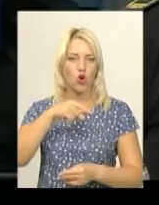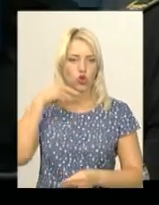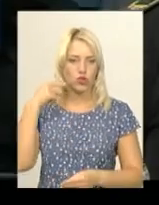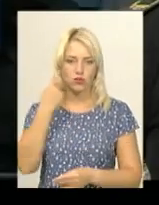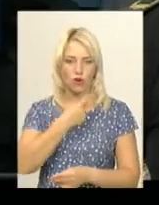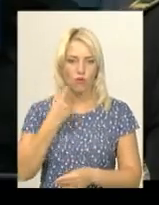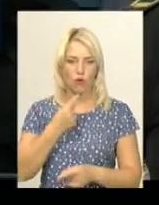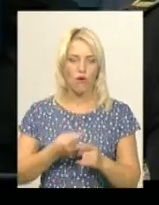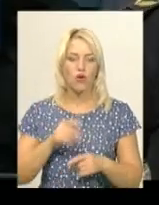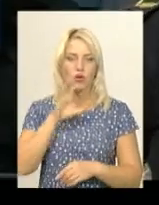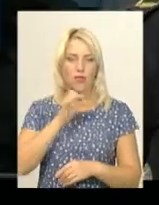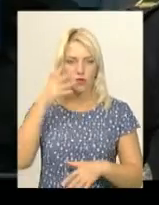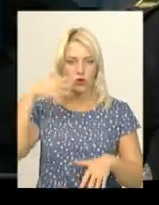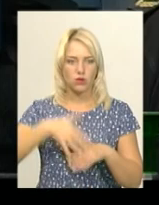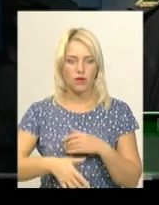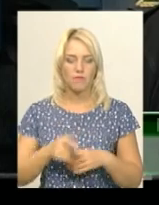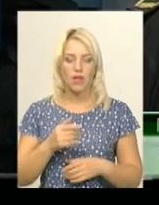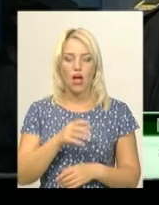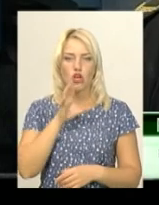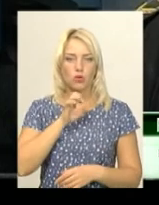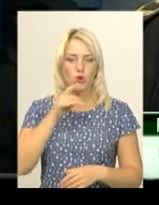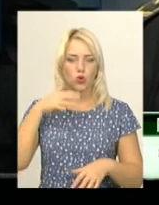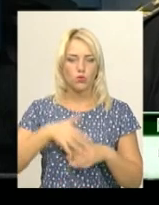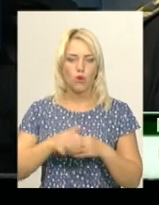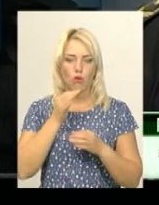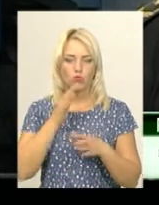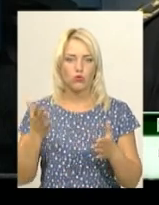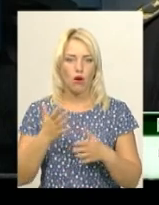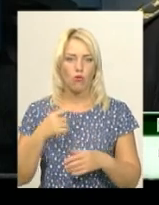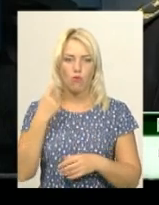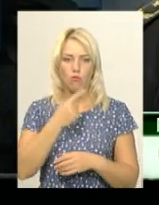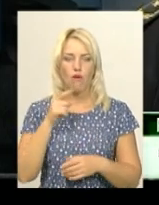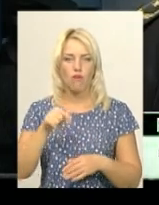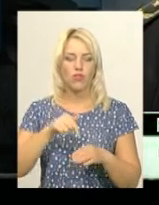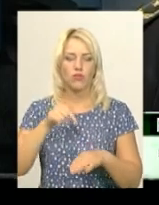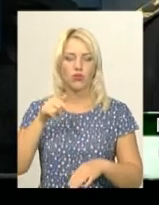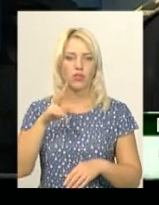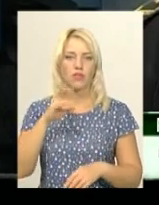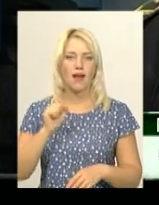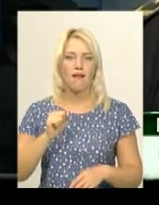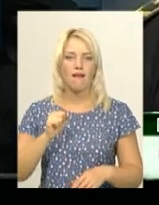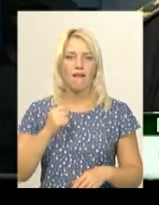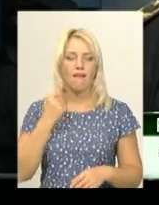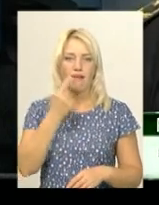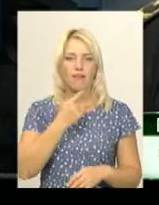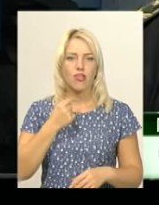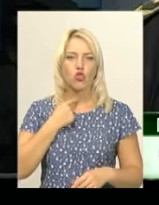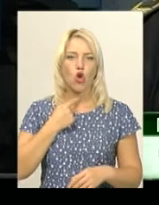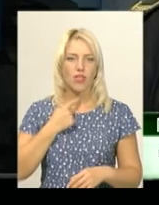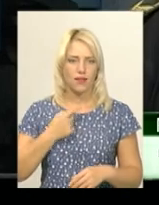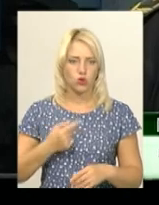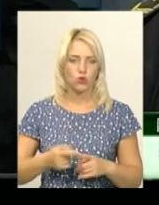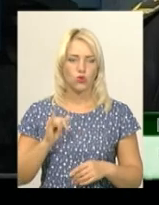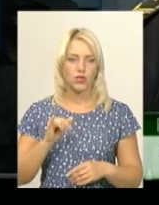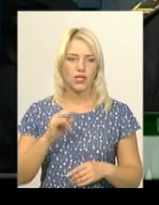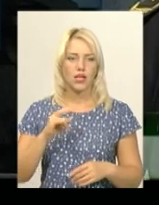Вони будь-яку мову розуміють, тому що вони реагують на інтонацію, з якою говориш. І це, ну,